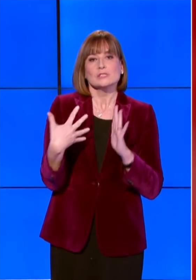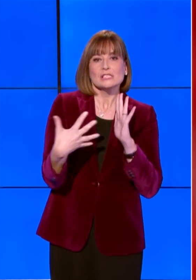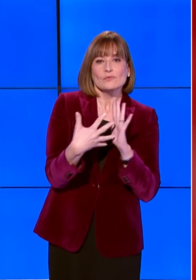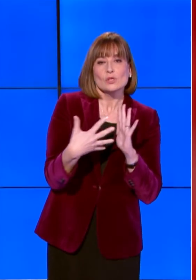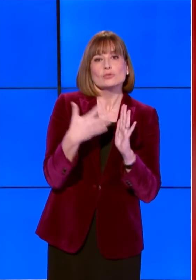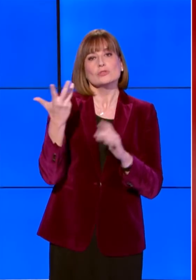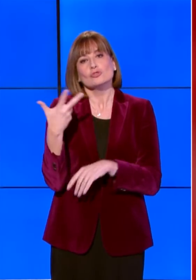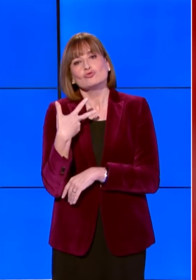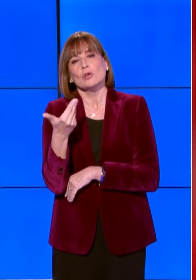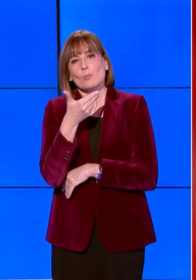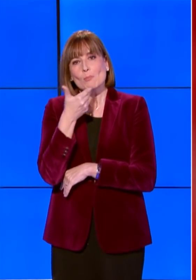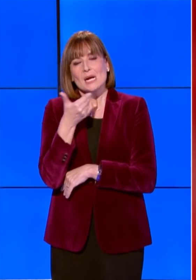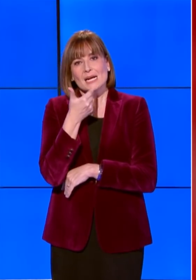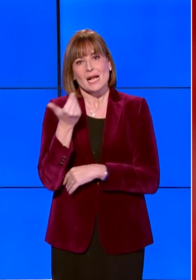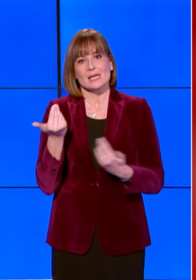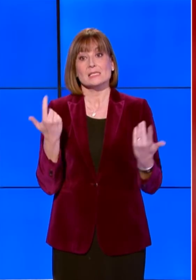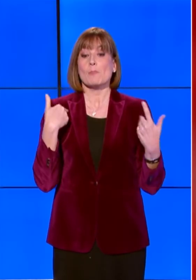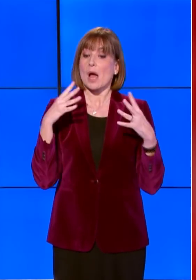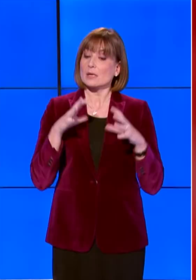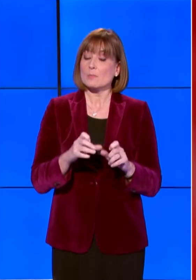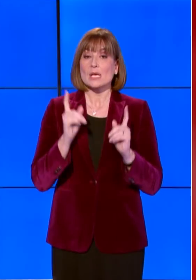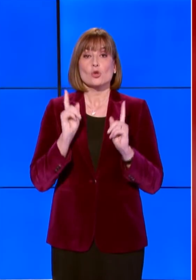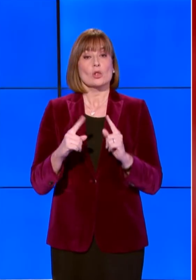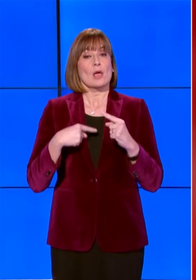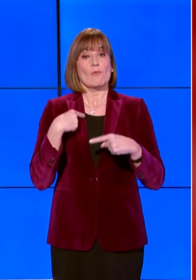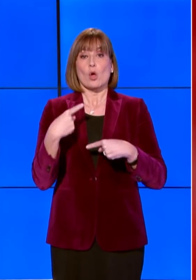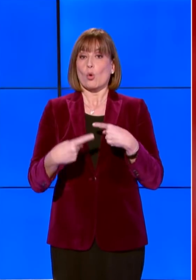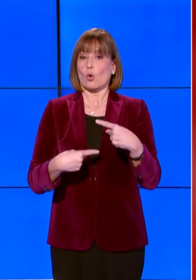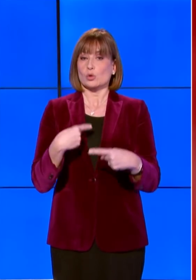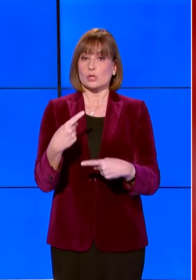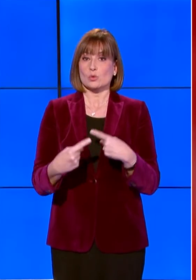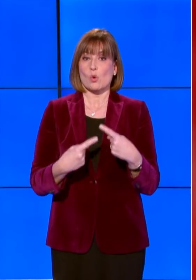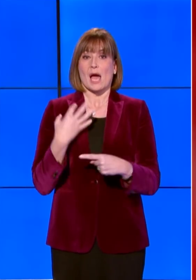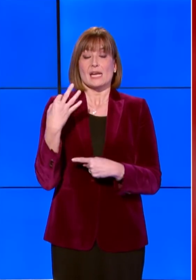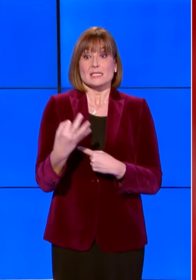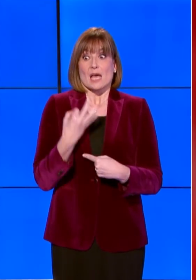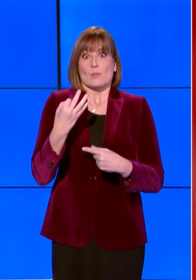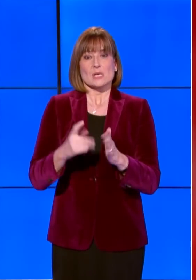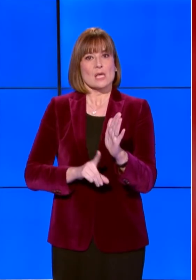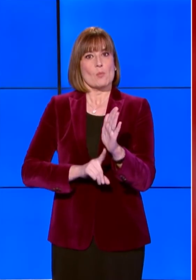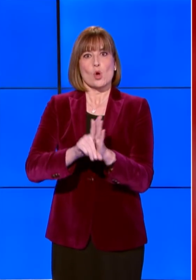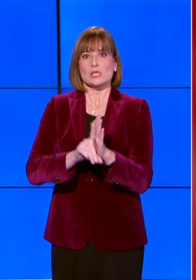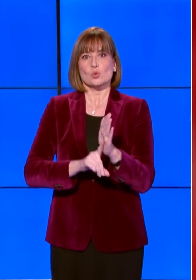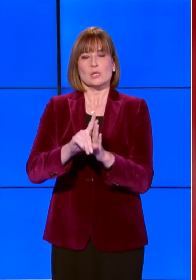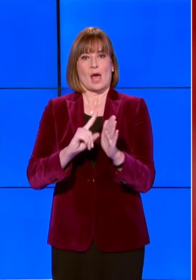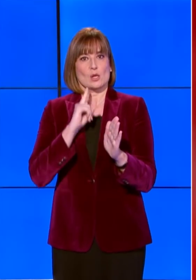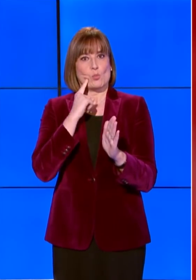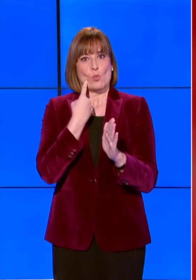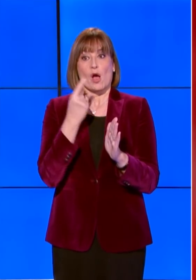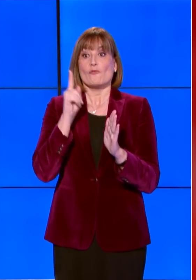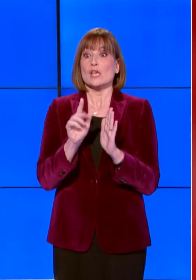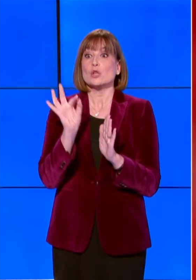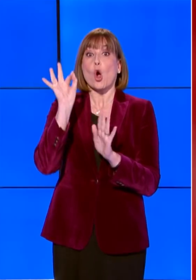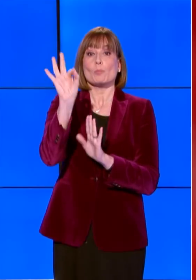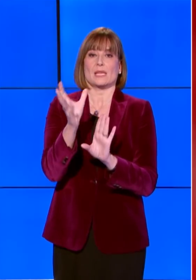lacune. L'impegno deve continuare in modo sempre più efficiente fino al raggiungimento degli